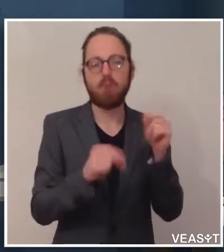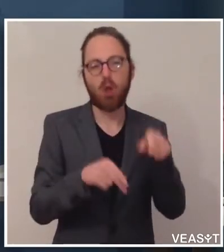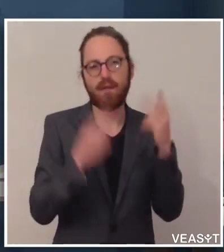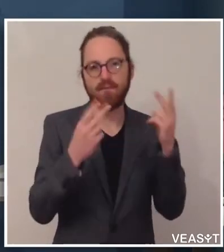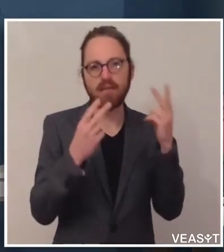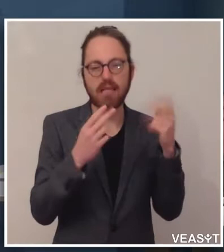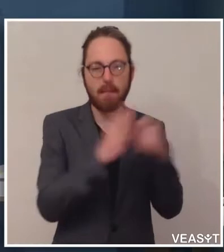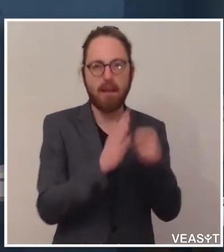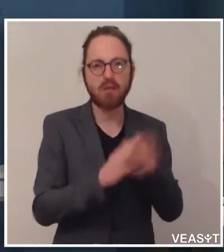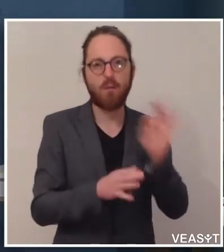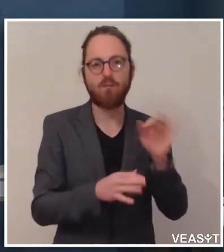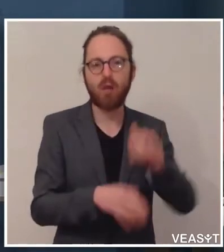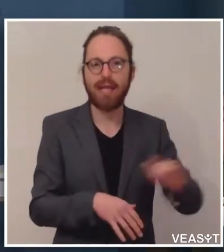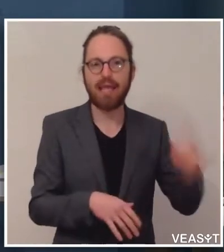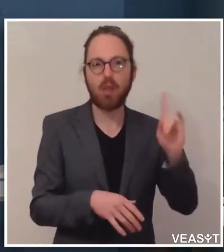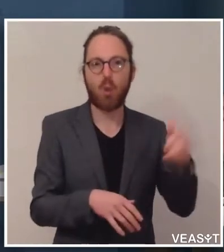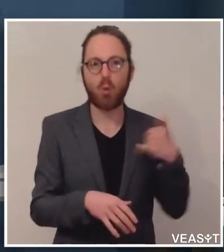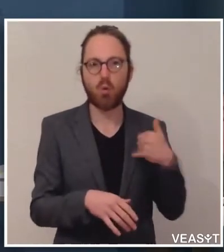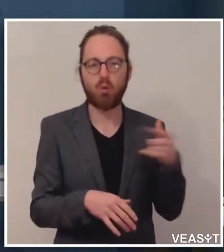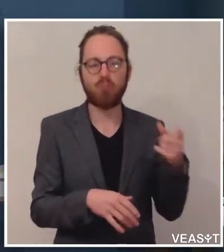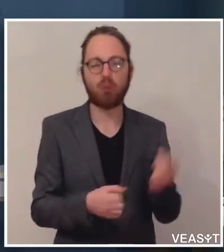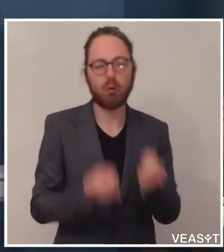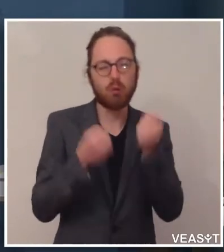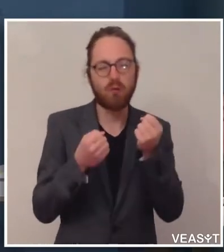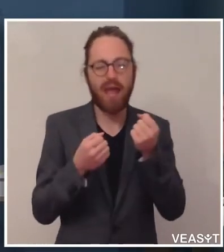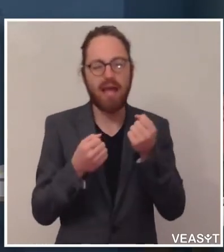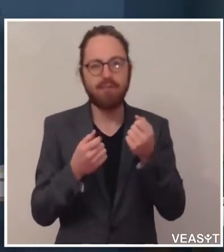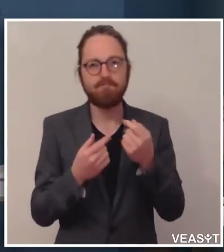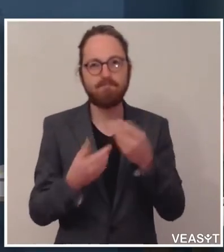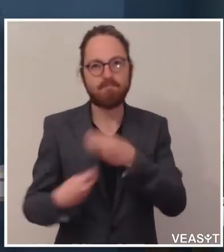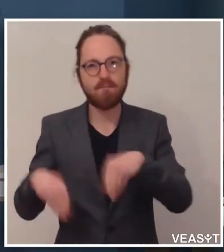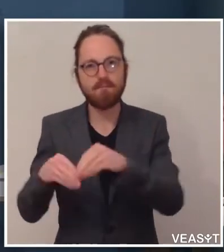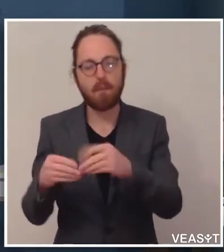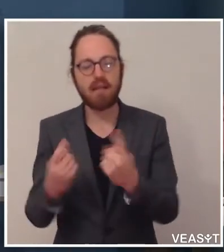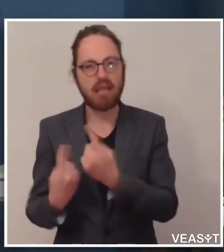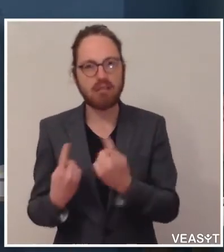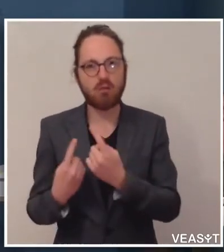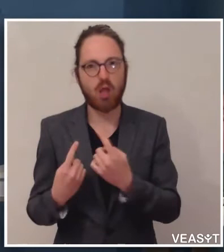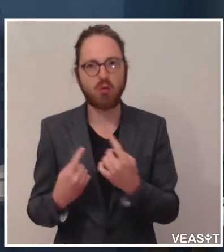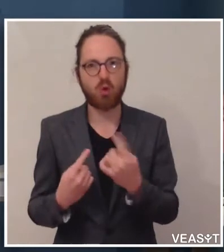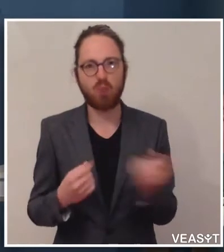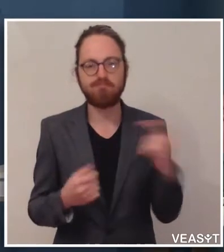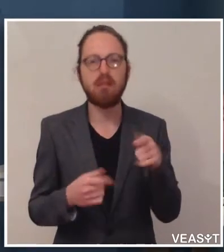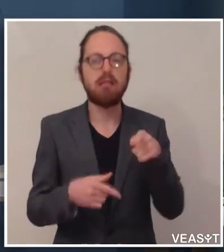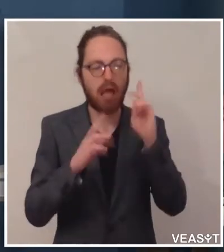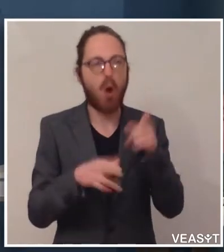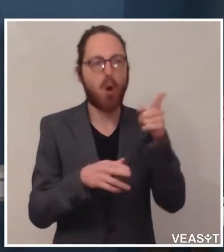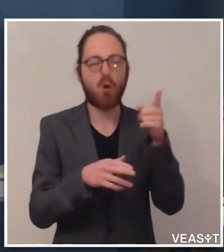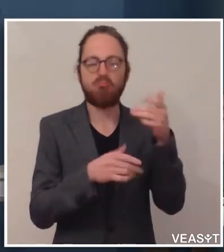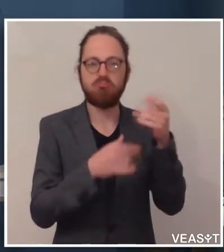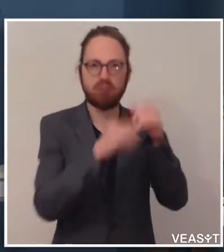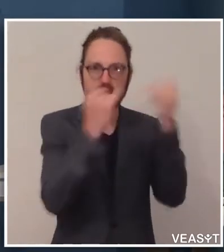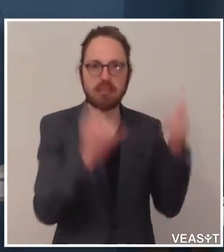und Jugendliche, die aus schwierigen Familiensituationen kommen. Und auch hier werden wir die Träger dieser Dienste kompensieren.